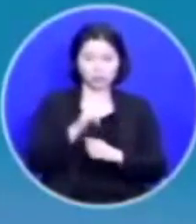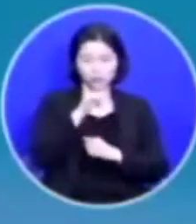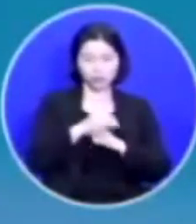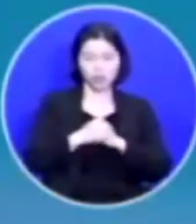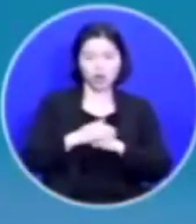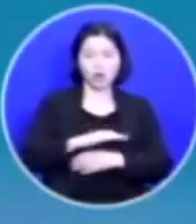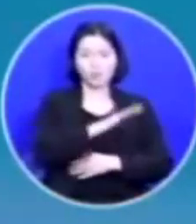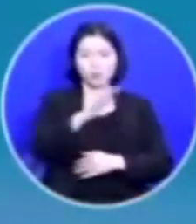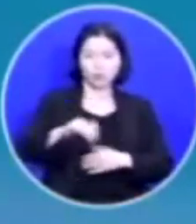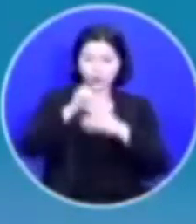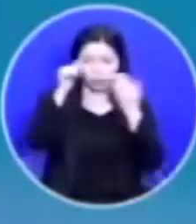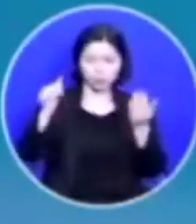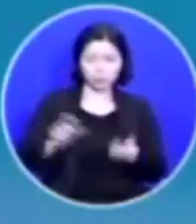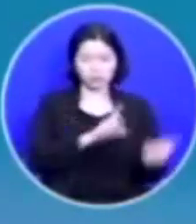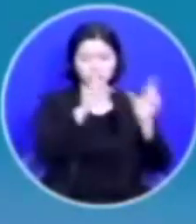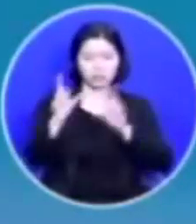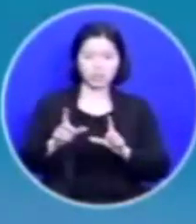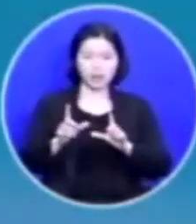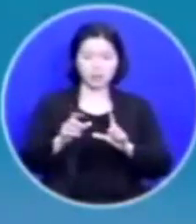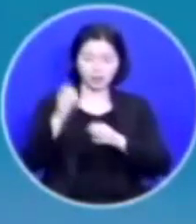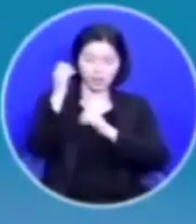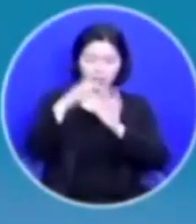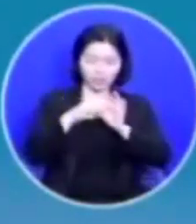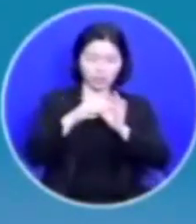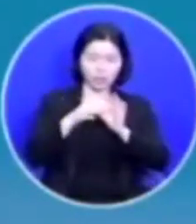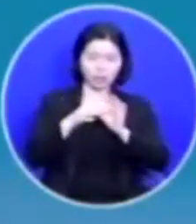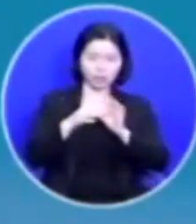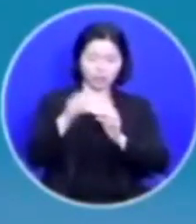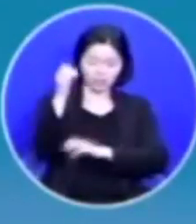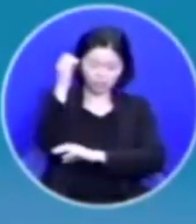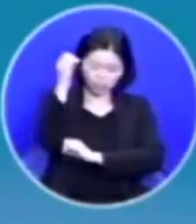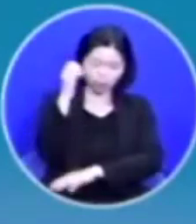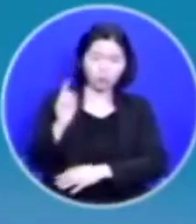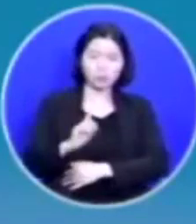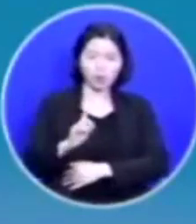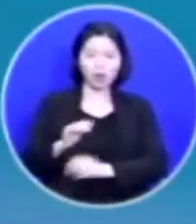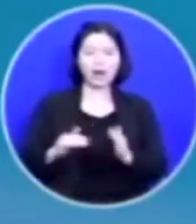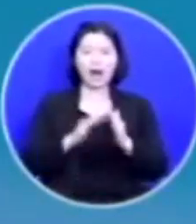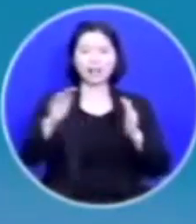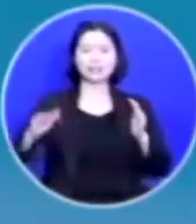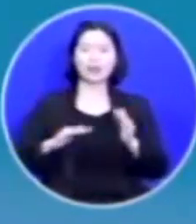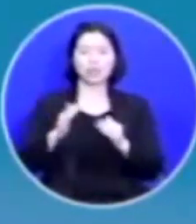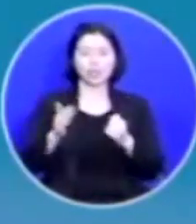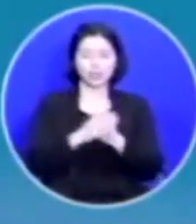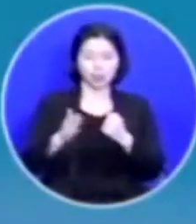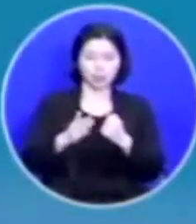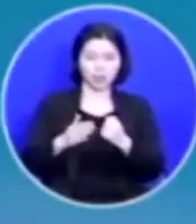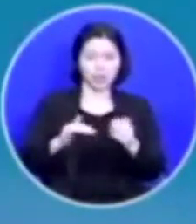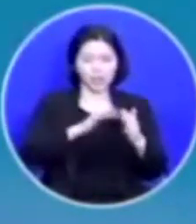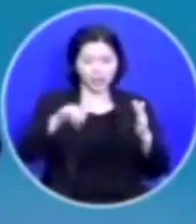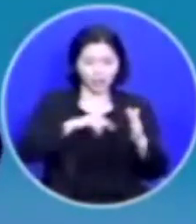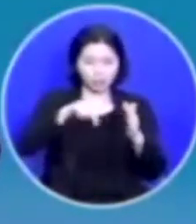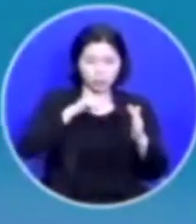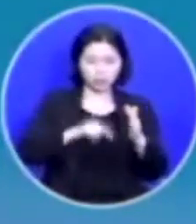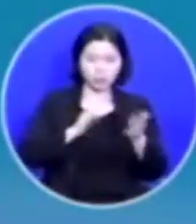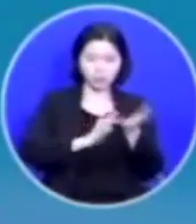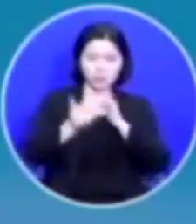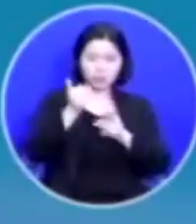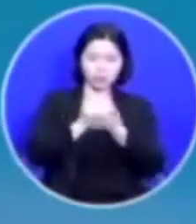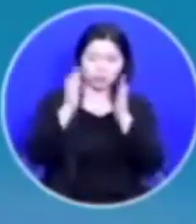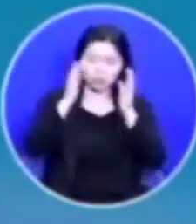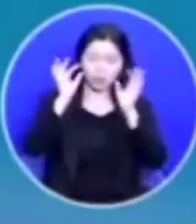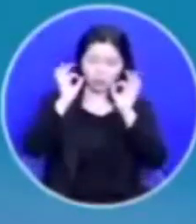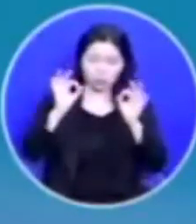인간관계의 가장 기초는 가정이기 때문입니다 가정에서 예수님을 바라보며 성령에 충만한 가운데